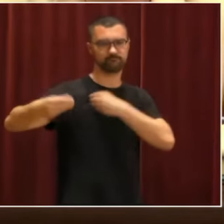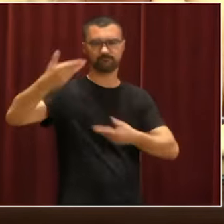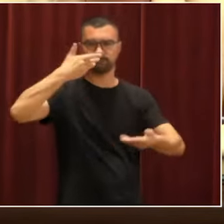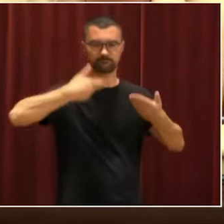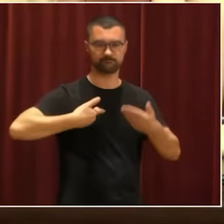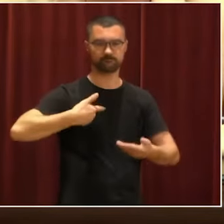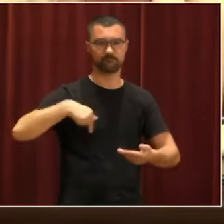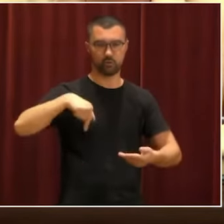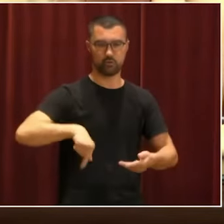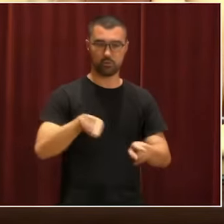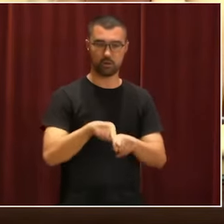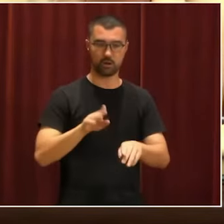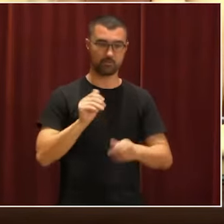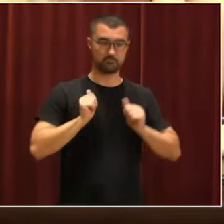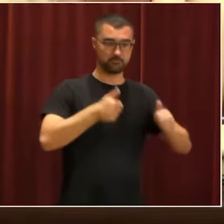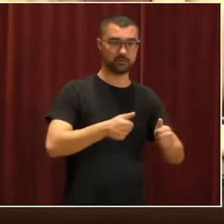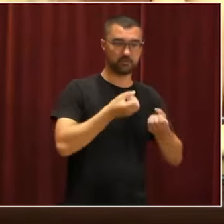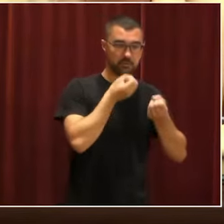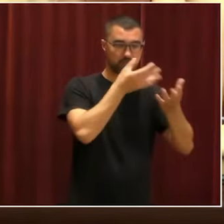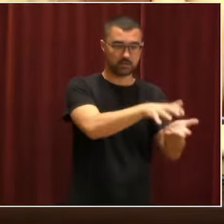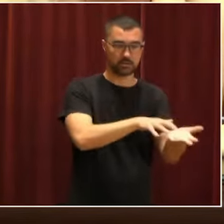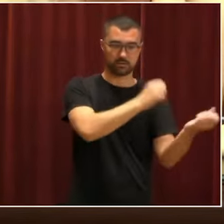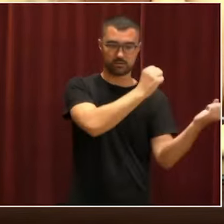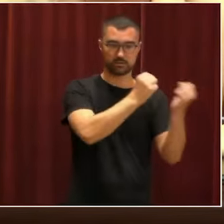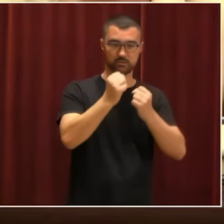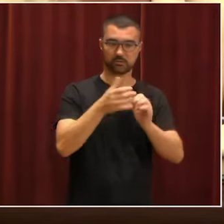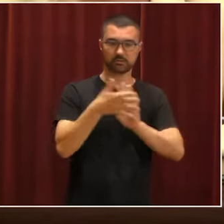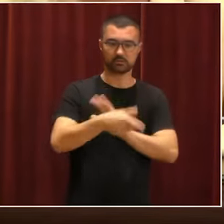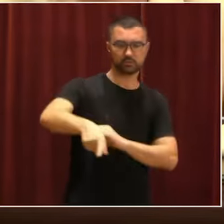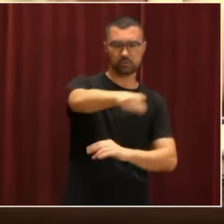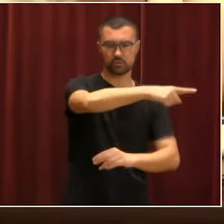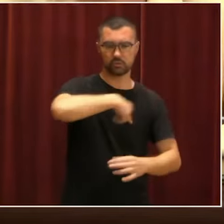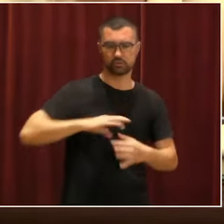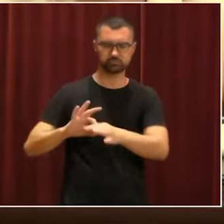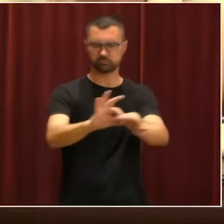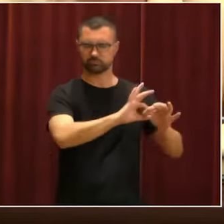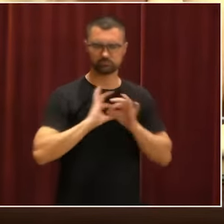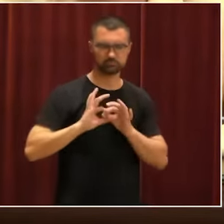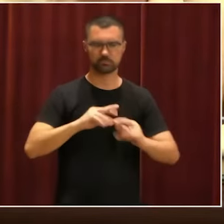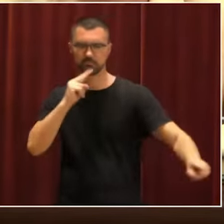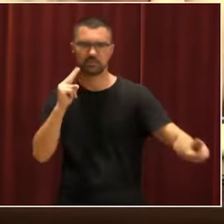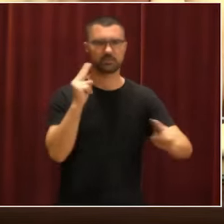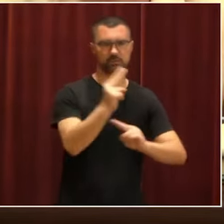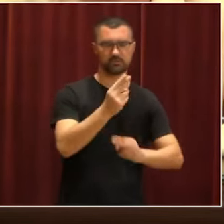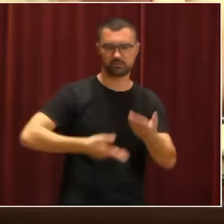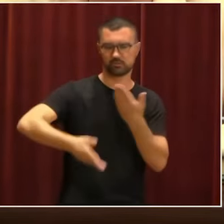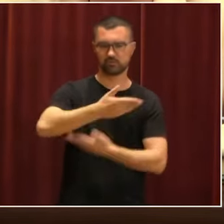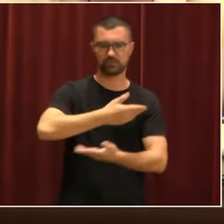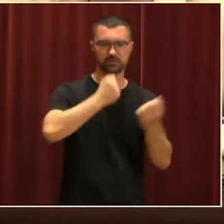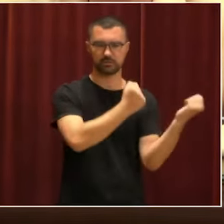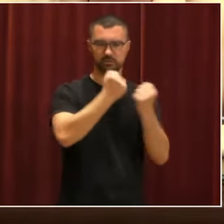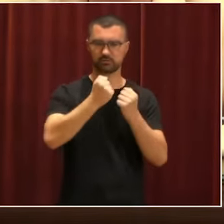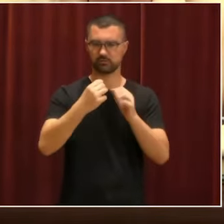institucional, aquesta unitat per donar una resposta de la col·laboració i la cooperació institucional